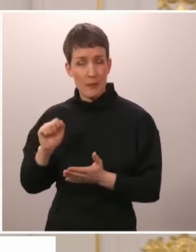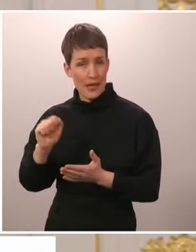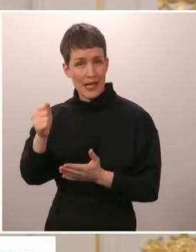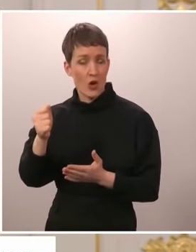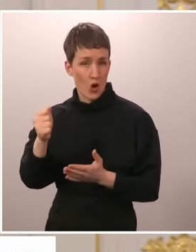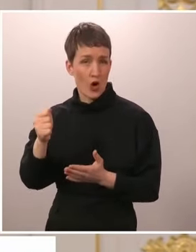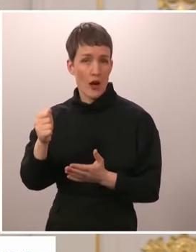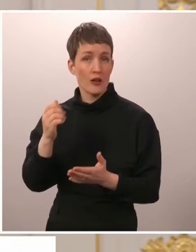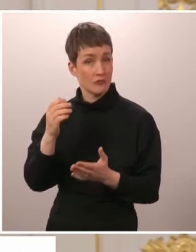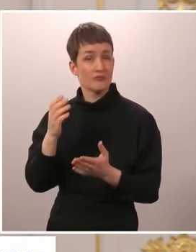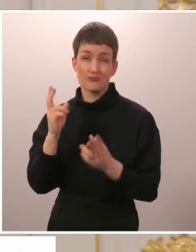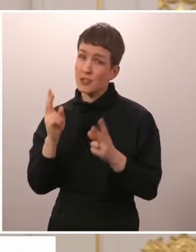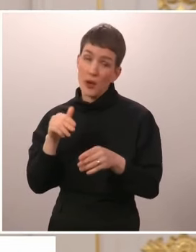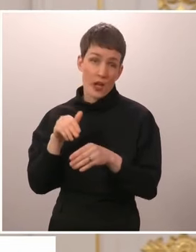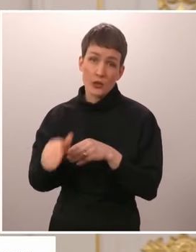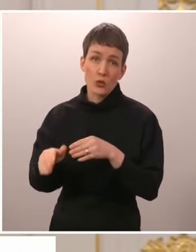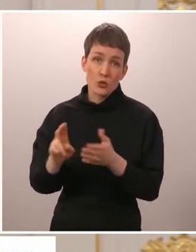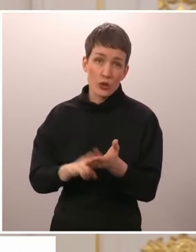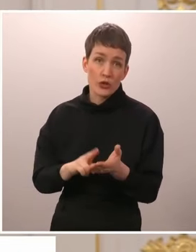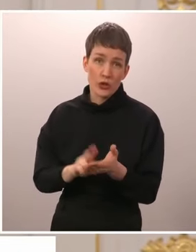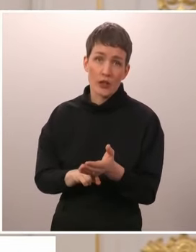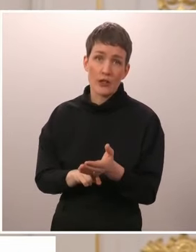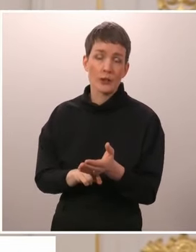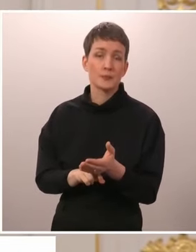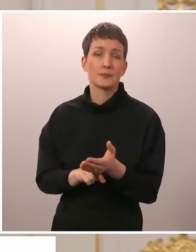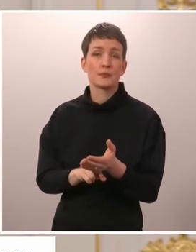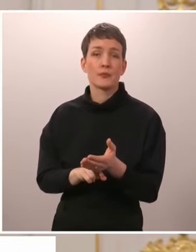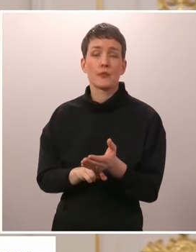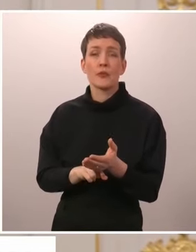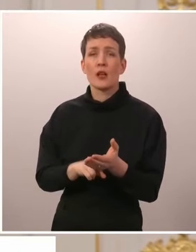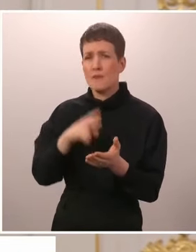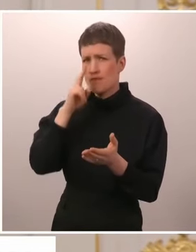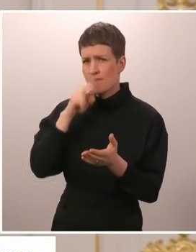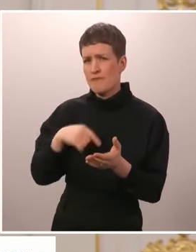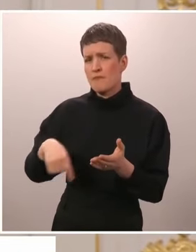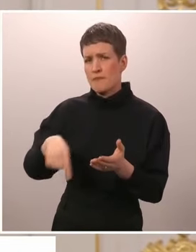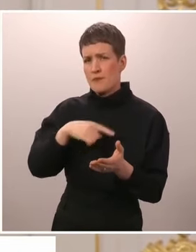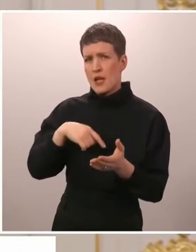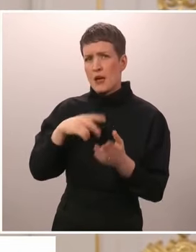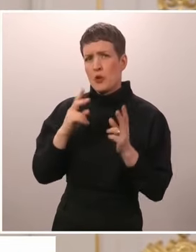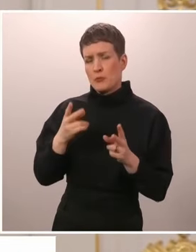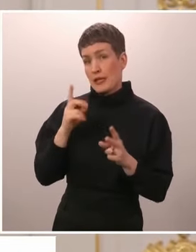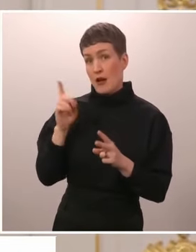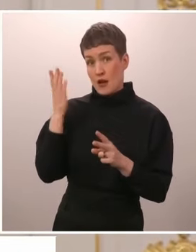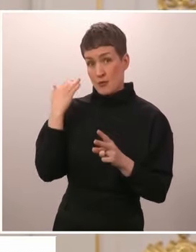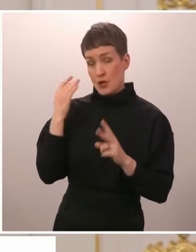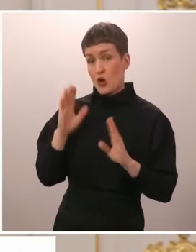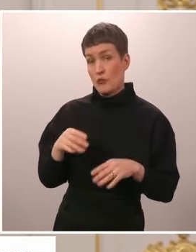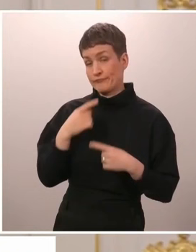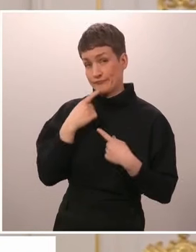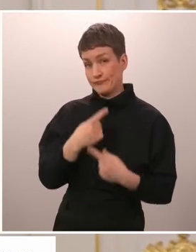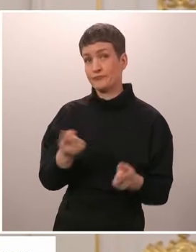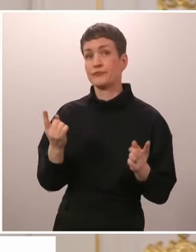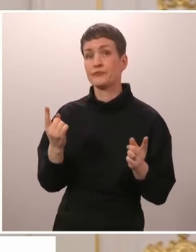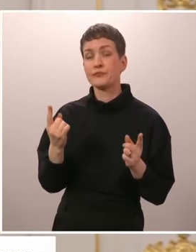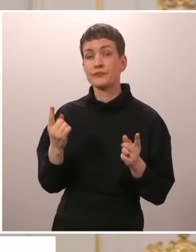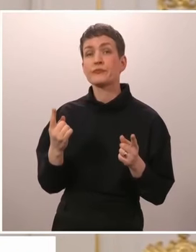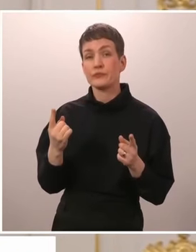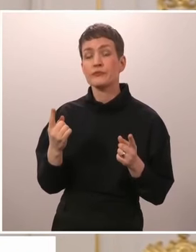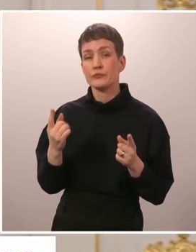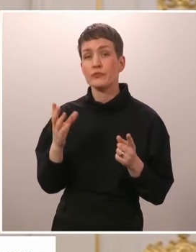tietysti tätä jatkamaan. Me hyvin todennäköisesti myös, kuten on aikaisemmin julkisuuteenkin ilmoitettu, niin